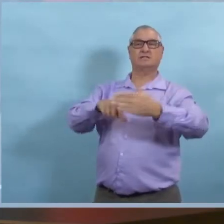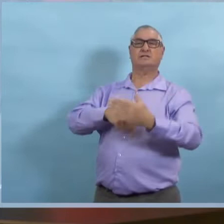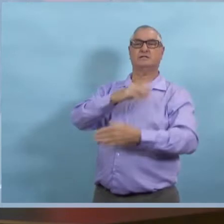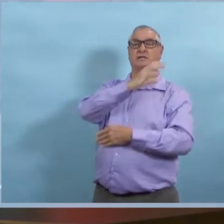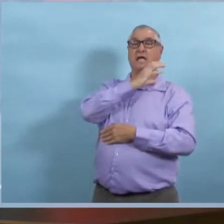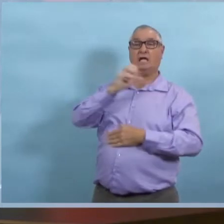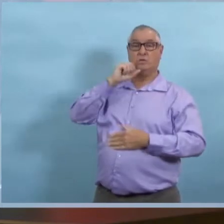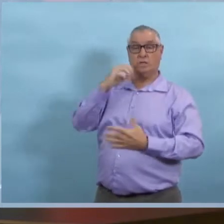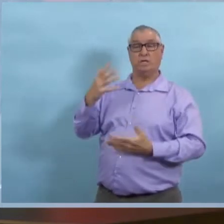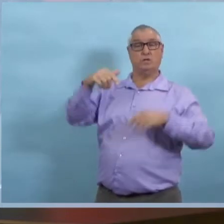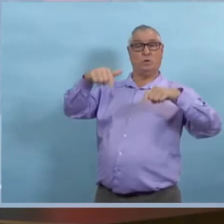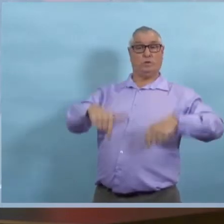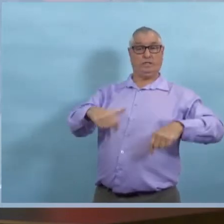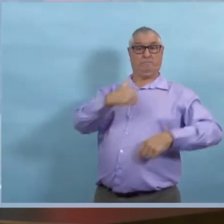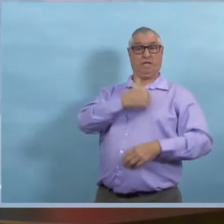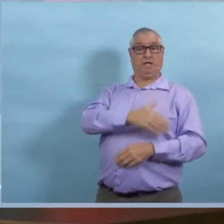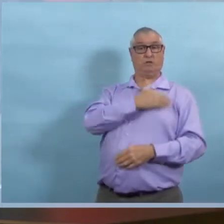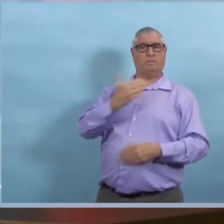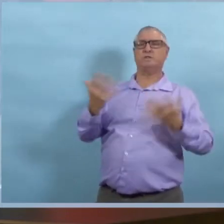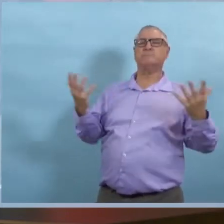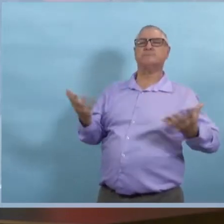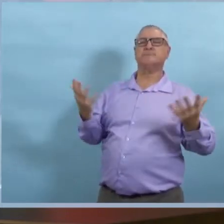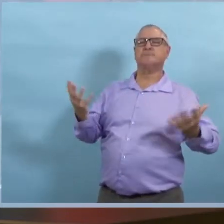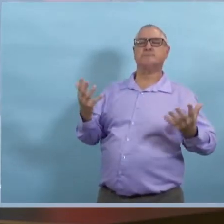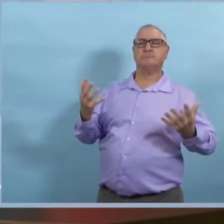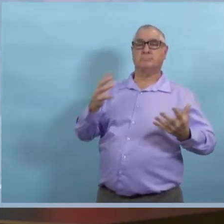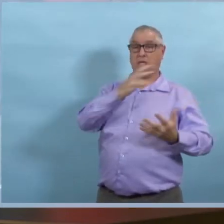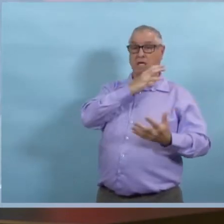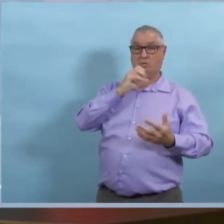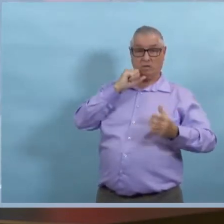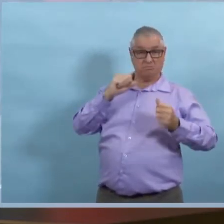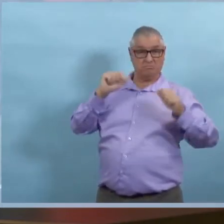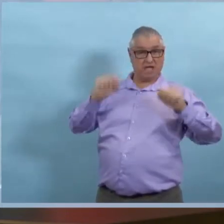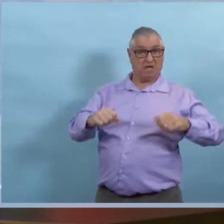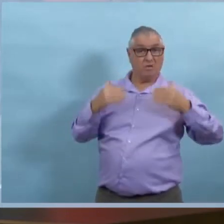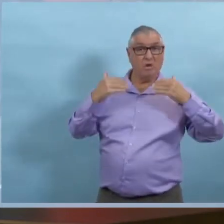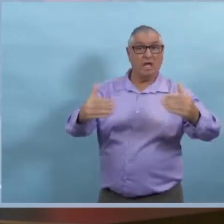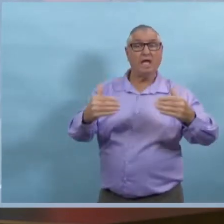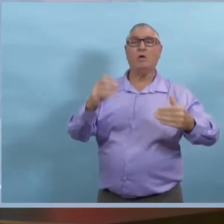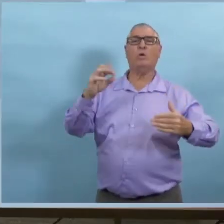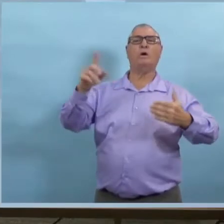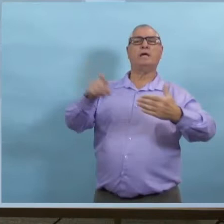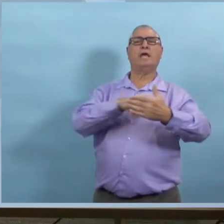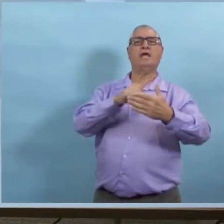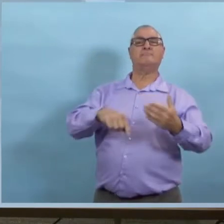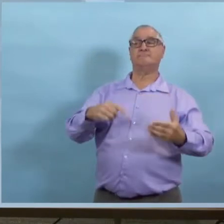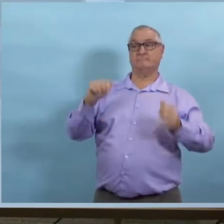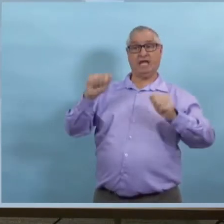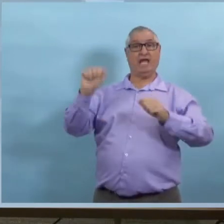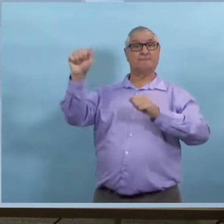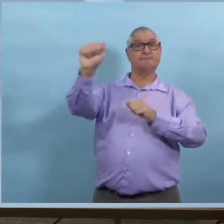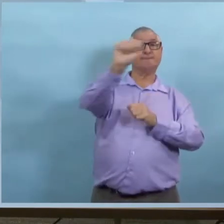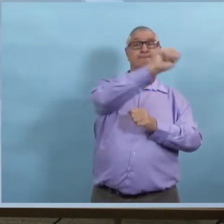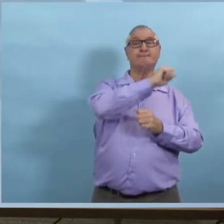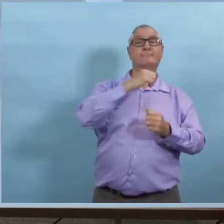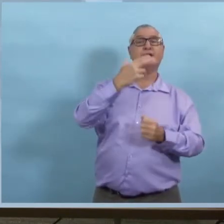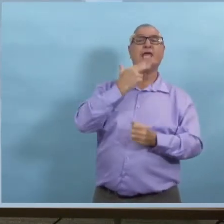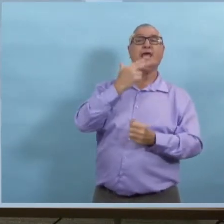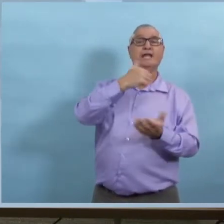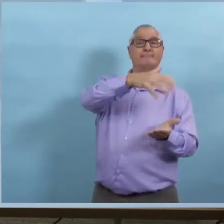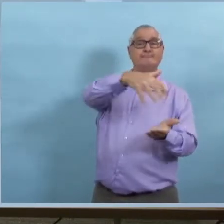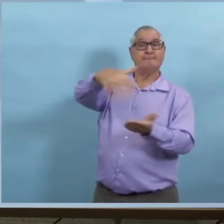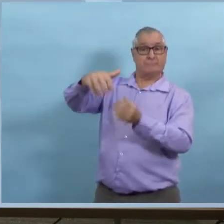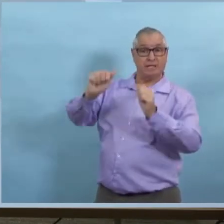il y a beaucoup de gens qui disent qu'ils ne vont pas faire la collecte des bonbons ou distribuer des bonbons chez eux. Est-ce que vous avez des manières de